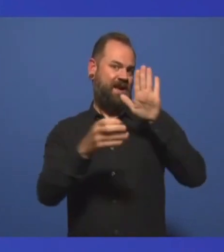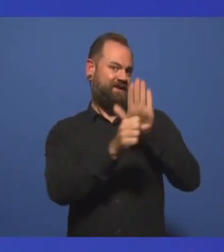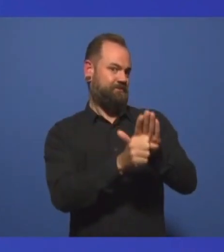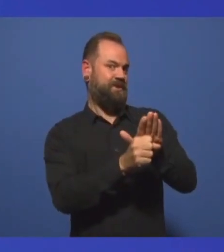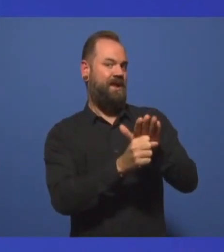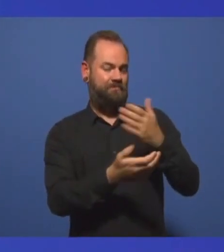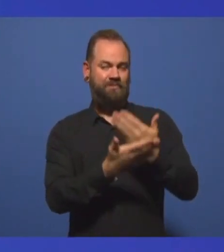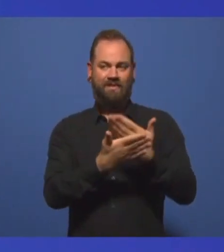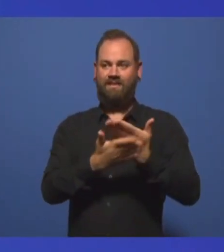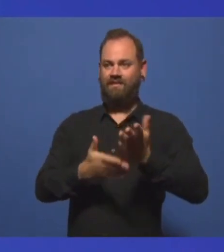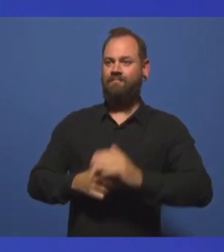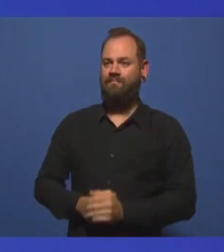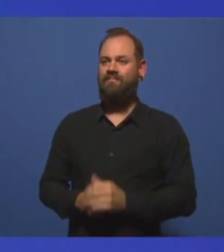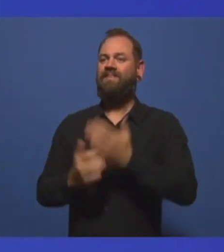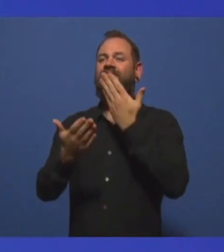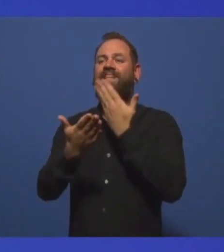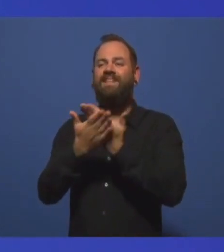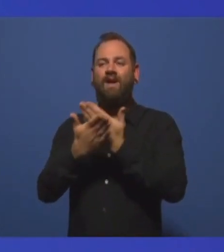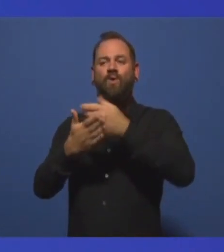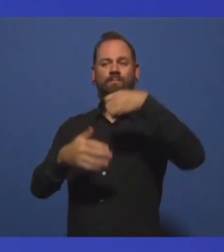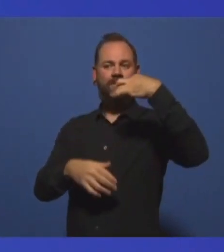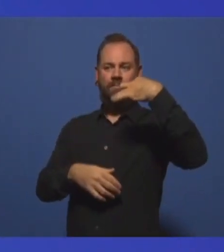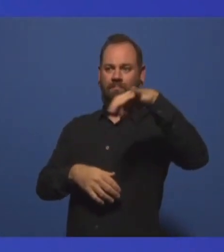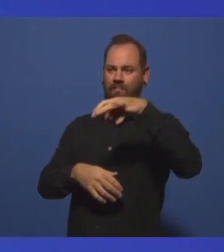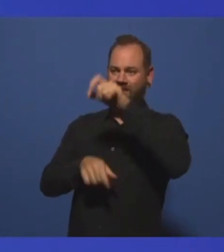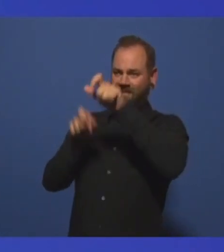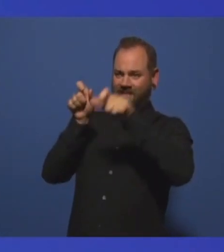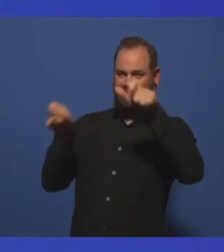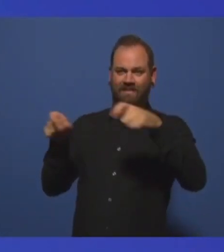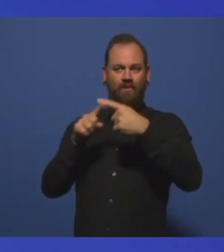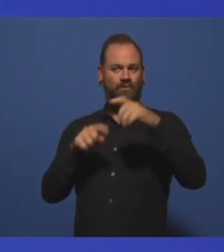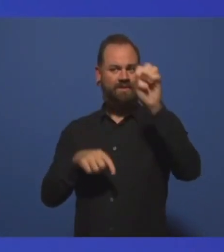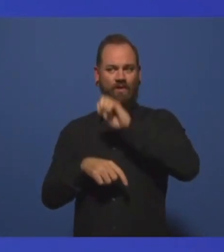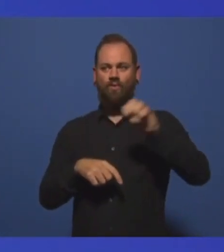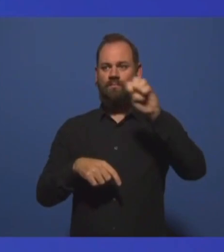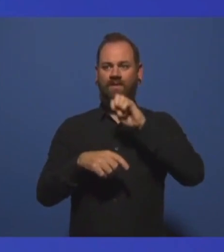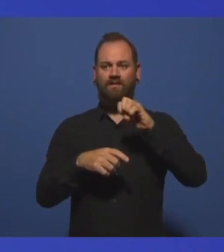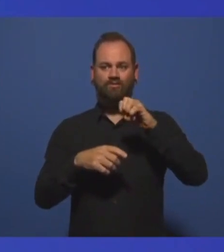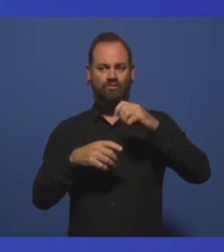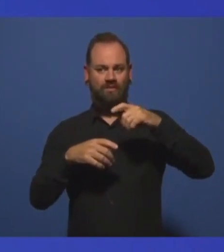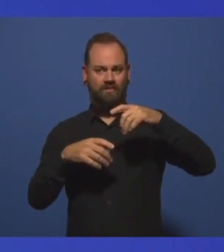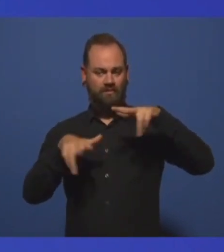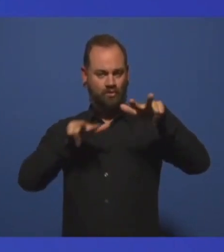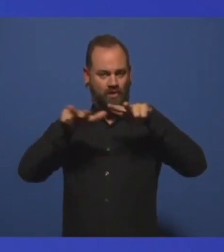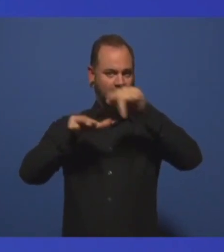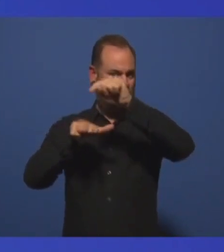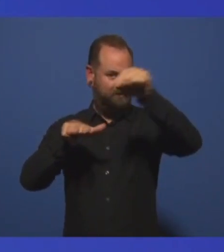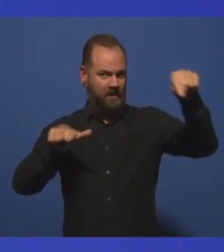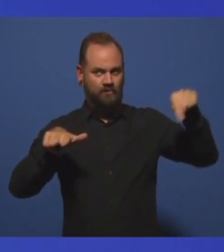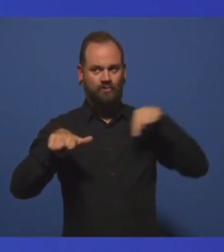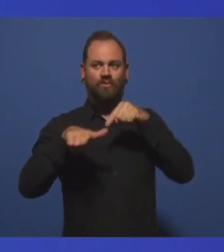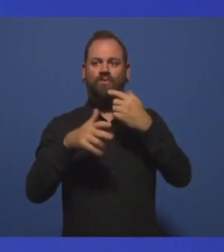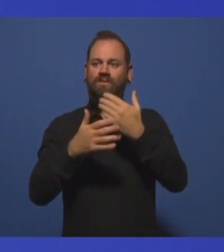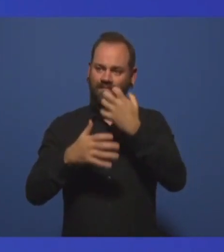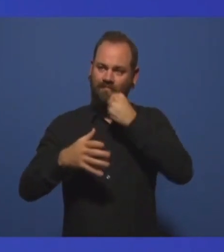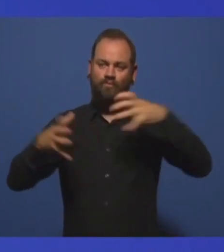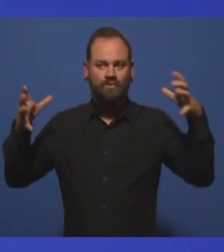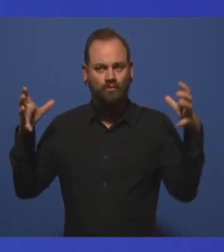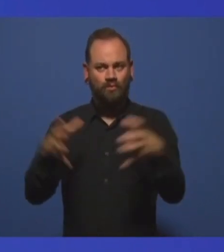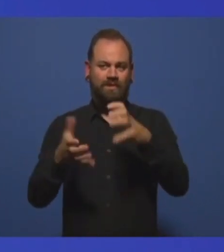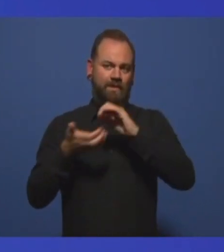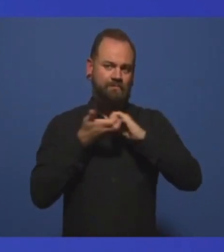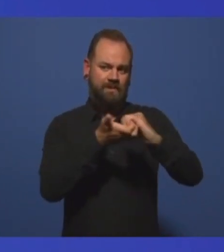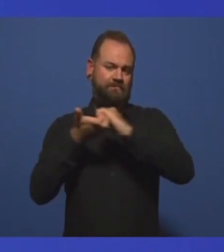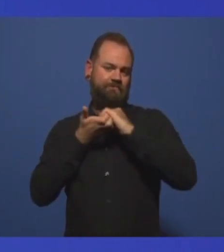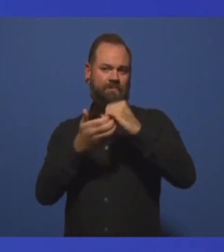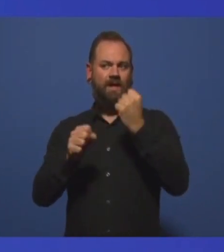Ministern und den europäischen Institutionen darauf hinarbeiten, dass wir mehr Sicherheit schaffen können und den